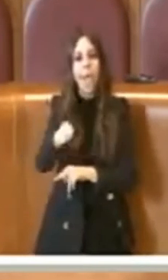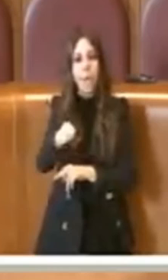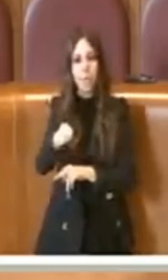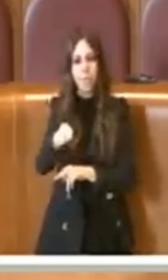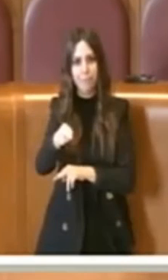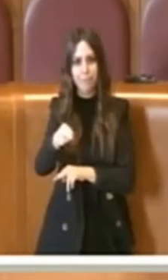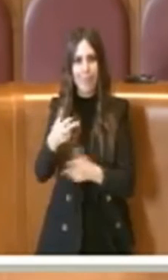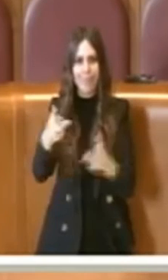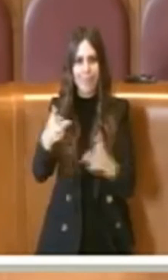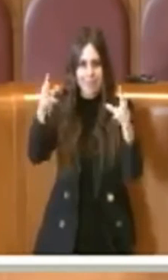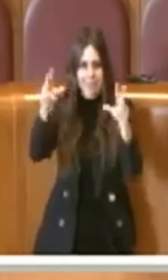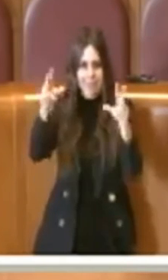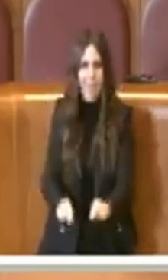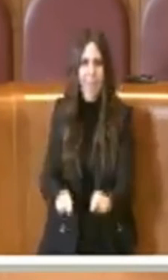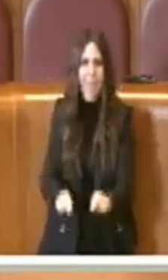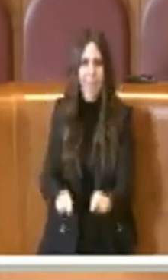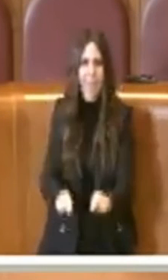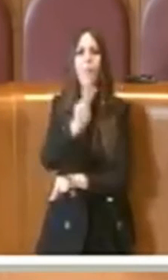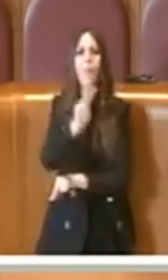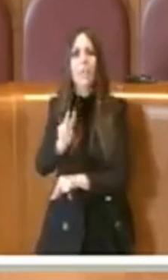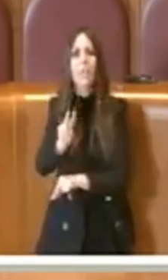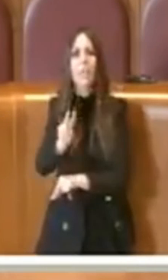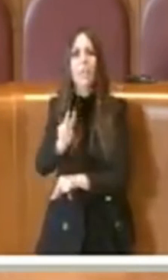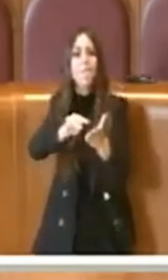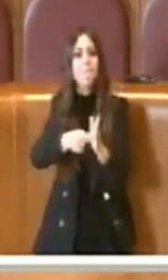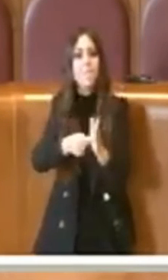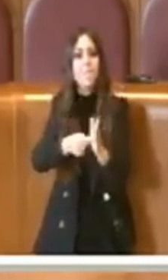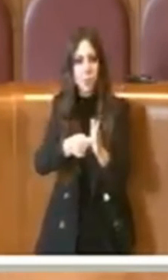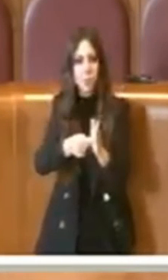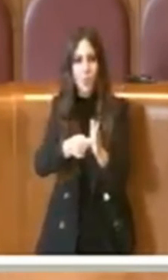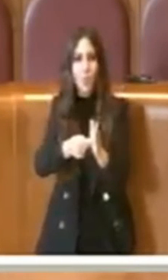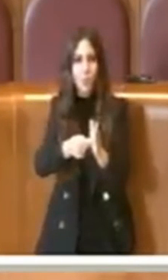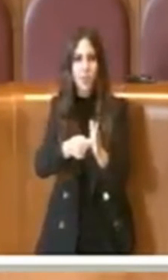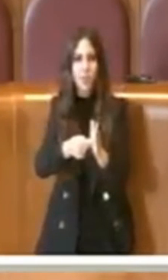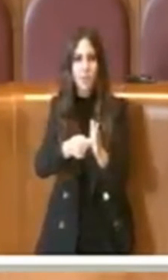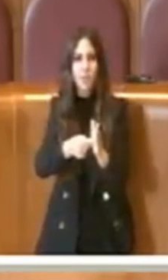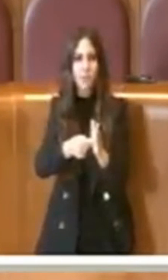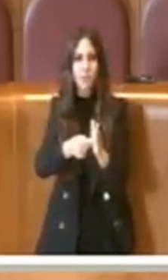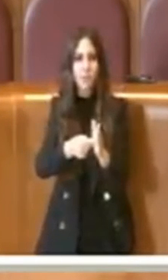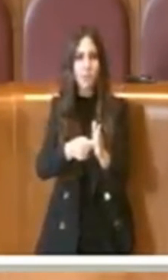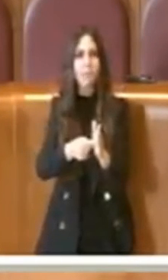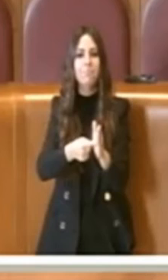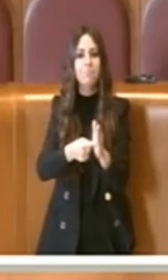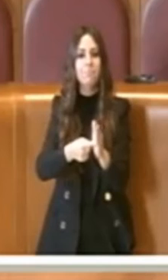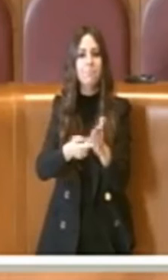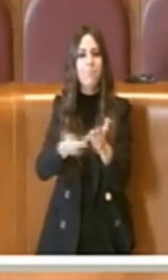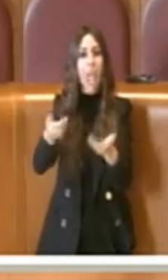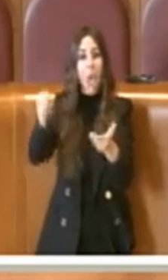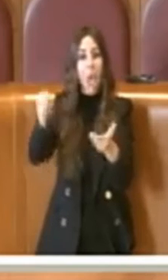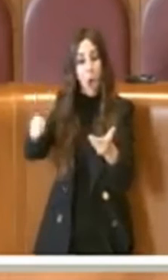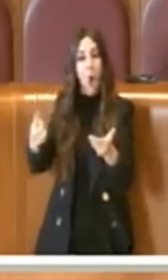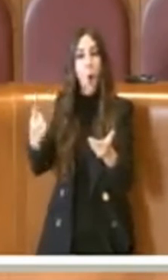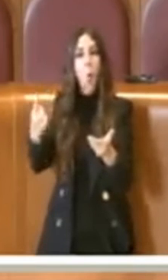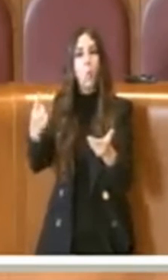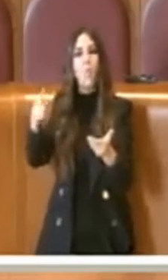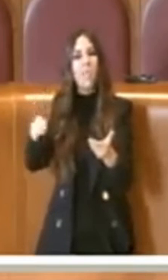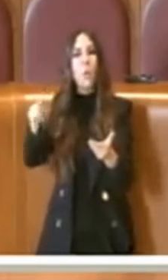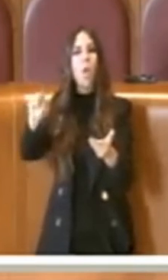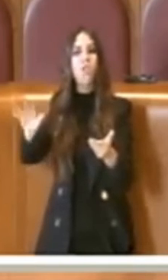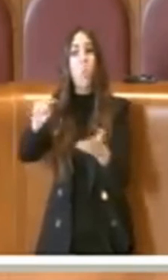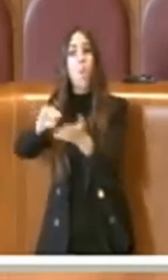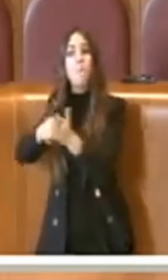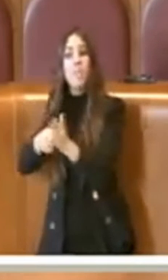Ripeto la cifra, 22 milioni a fronte dei 1,5 milioni previsti nel